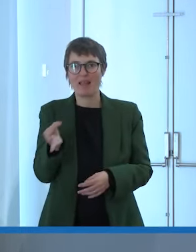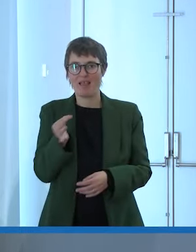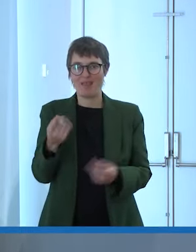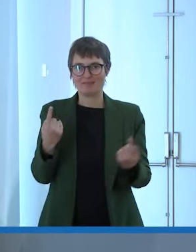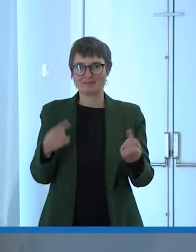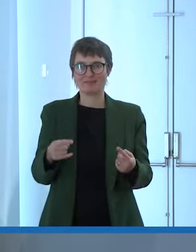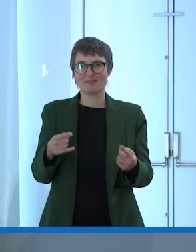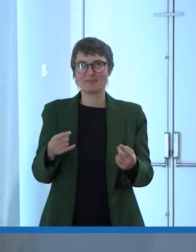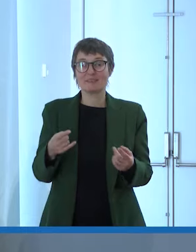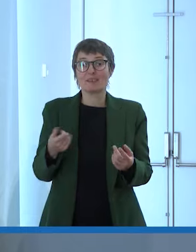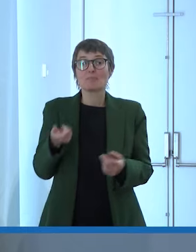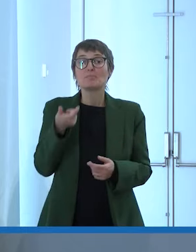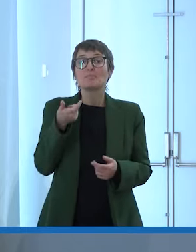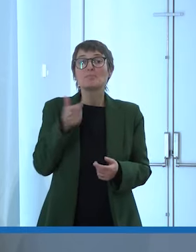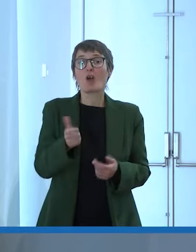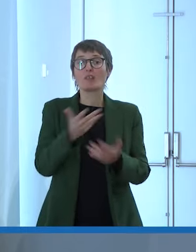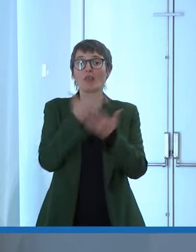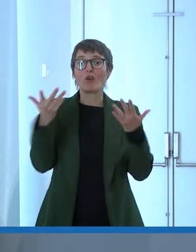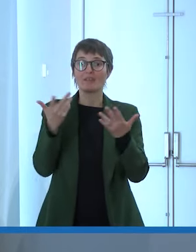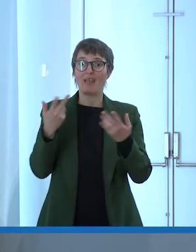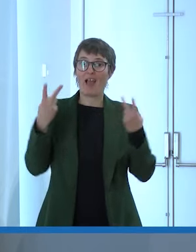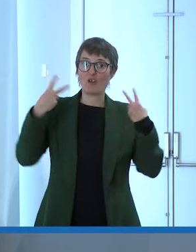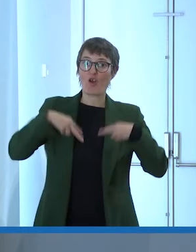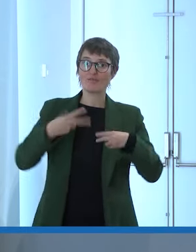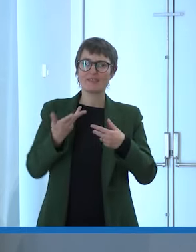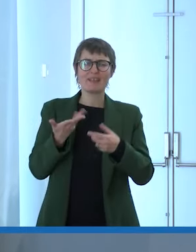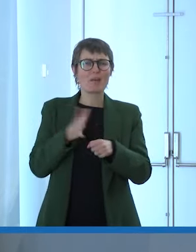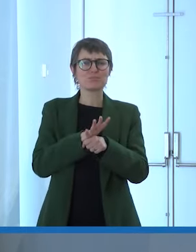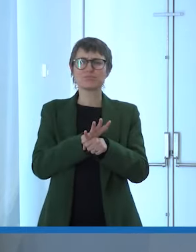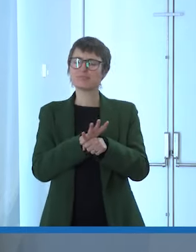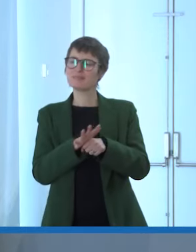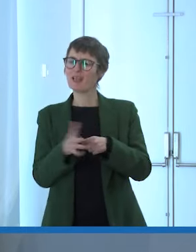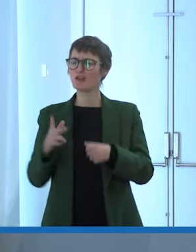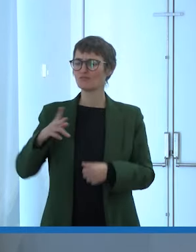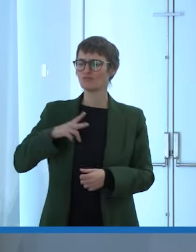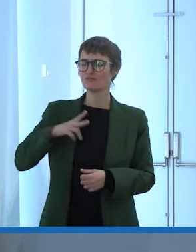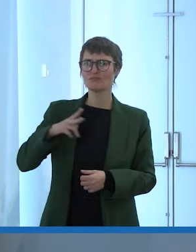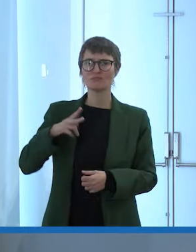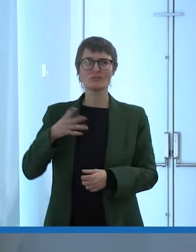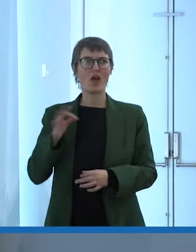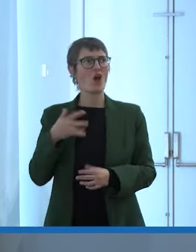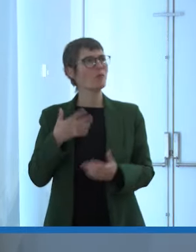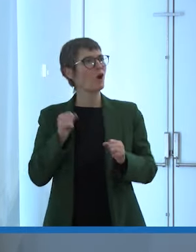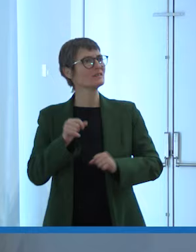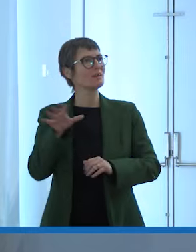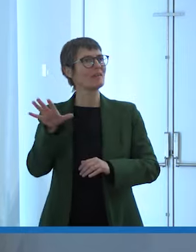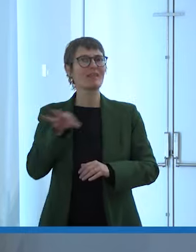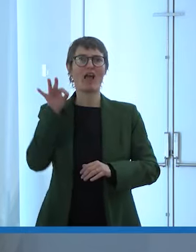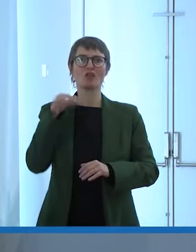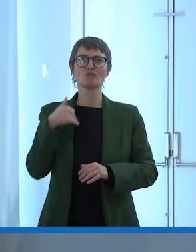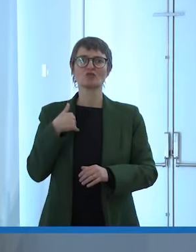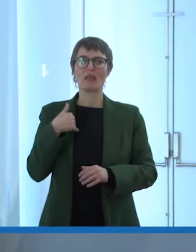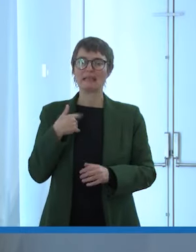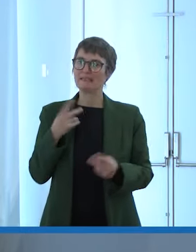vivere una vita piena avere la possibilità di scegliere non è così scontato quando si vive una disabilità